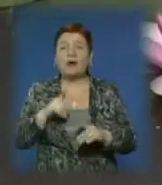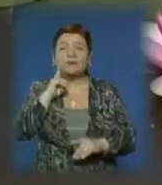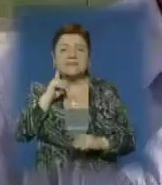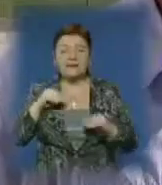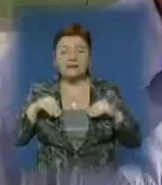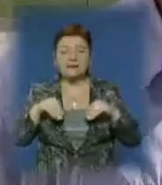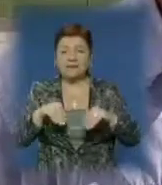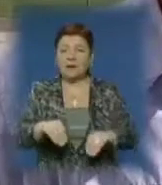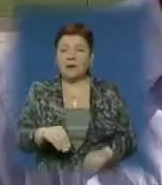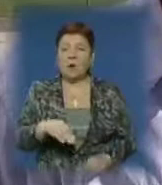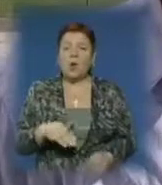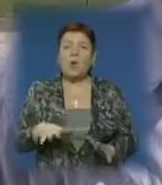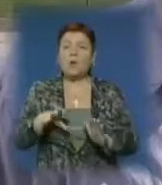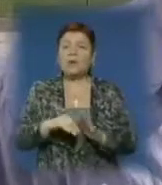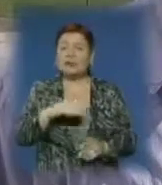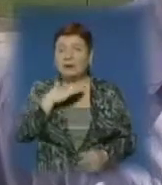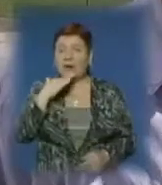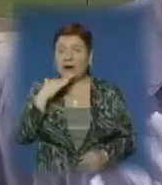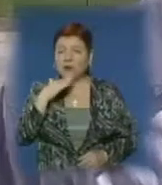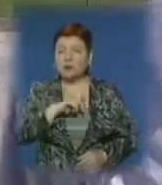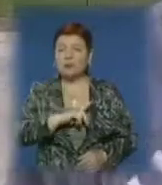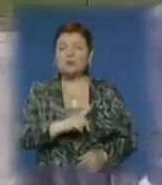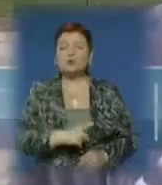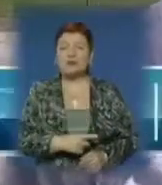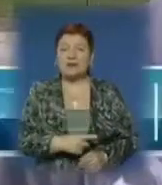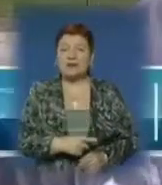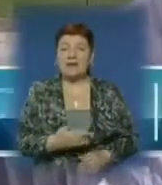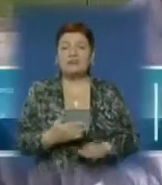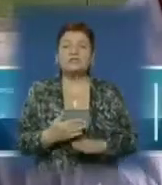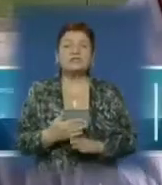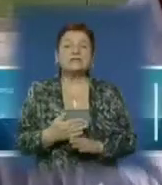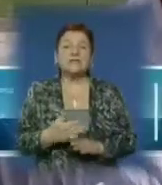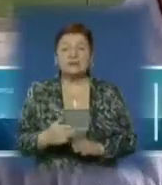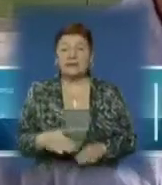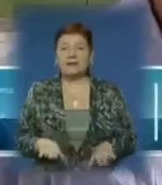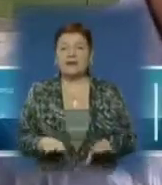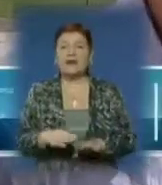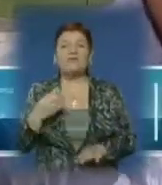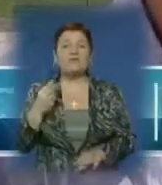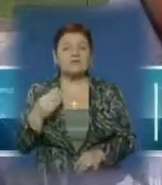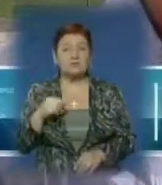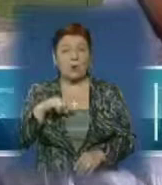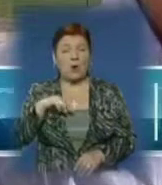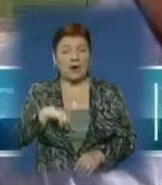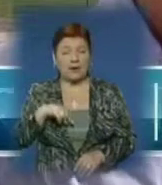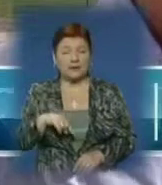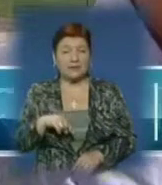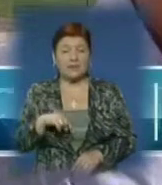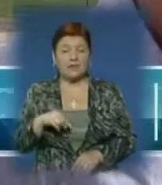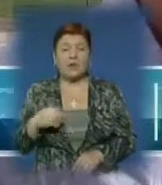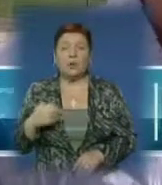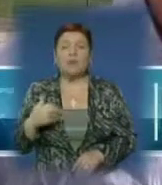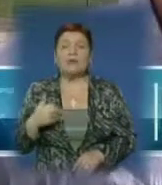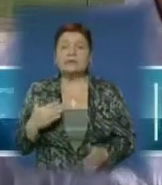території. Вкладено багато зусиль і також частично в усім розмові фінансовий характер. У нас